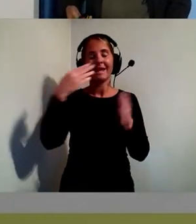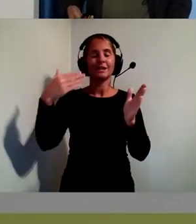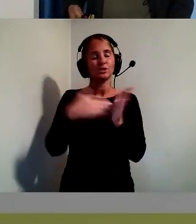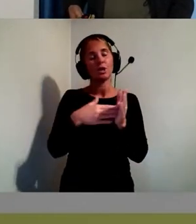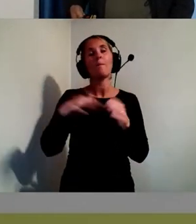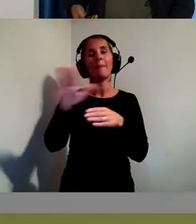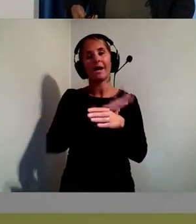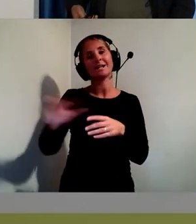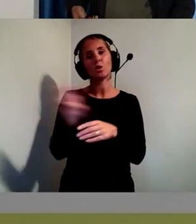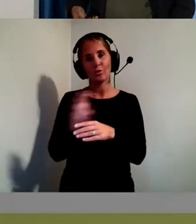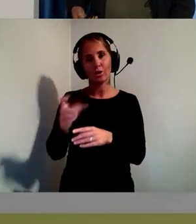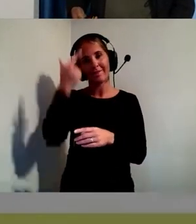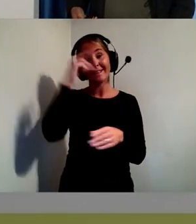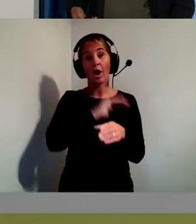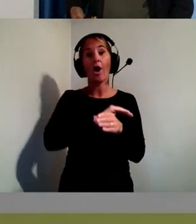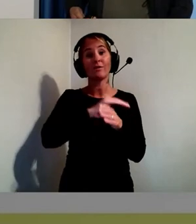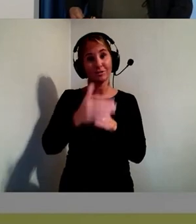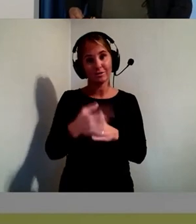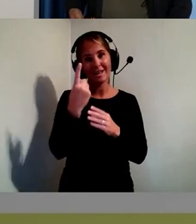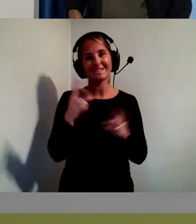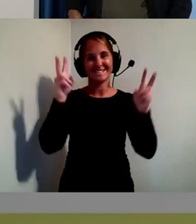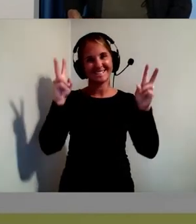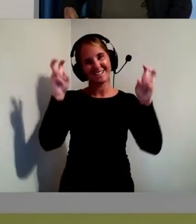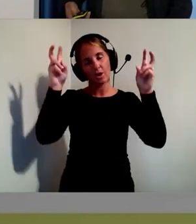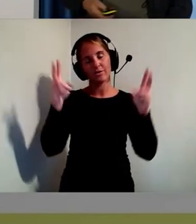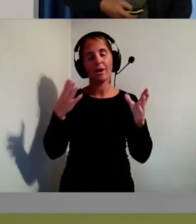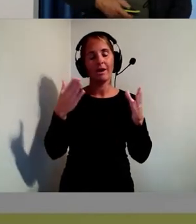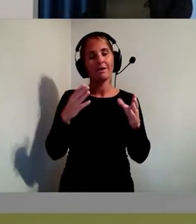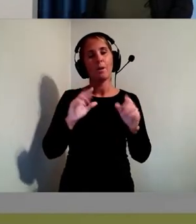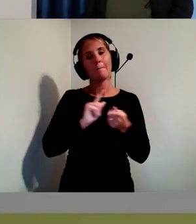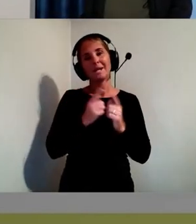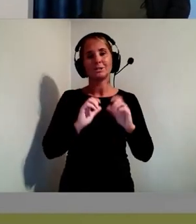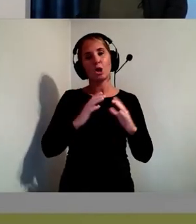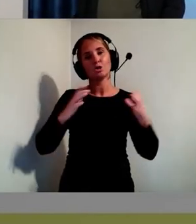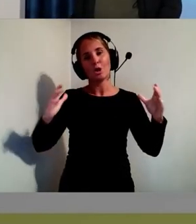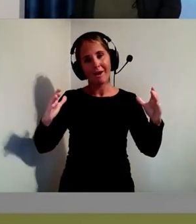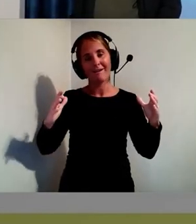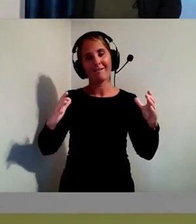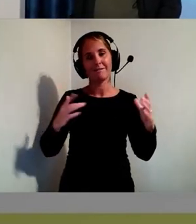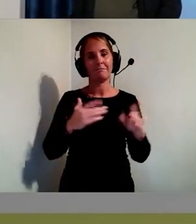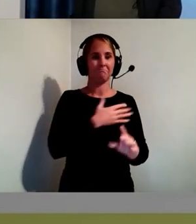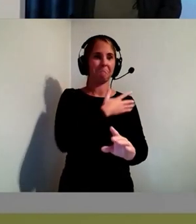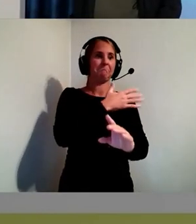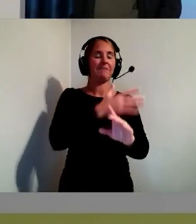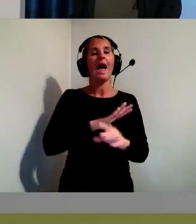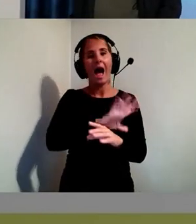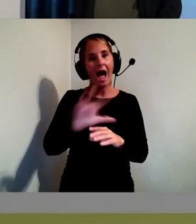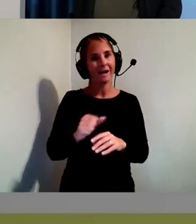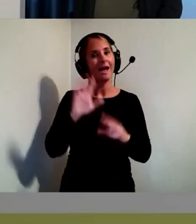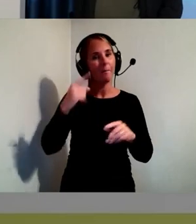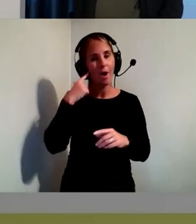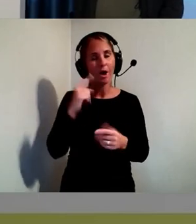Ja, tänkte avsluta med ett citat som växer med åren. Alla har hört det. Men det kan aldrig bli uttjatat.